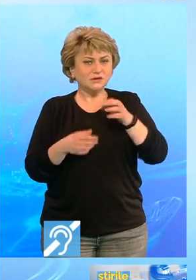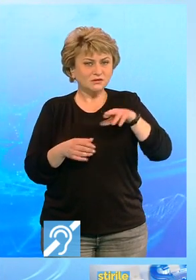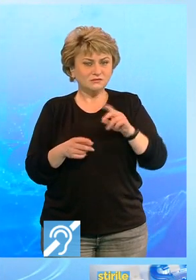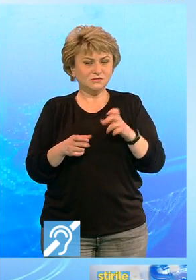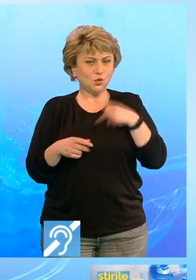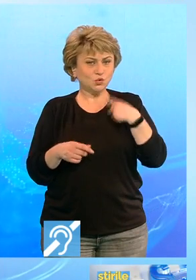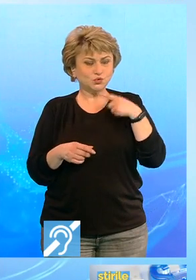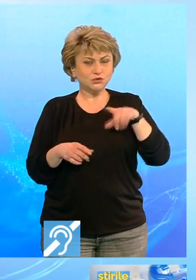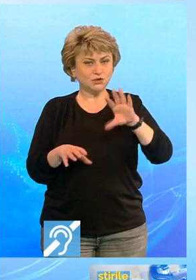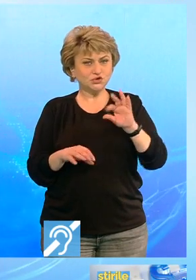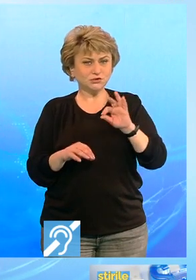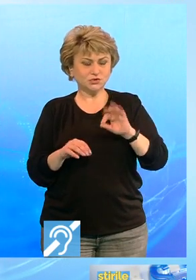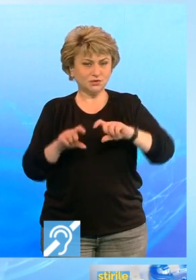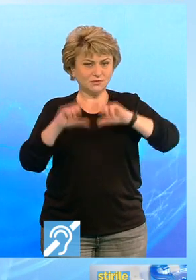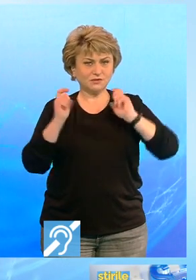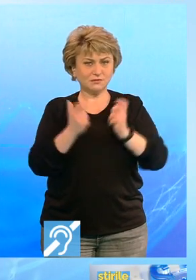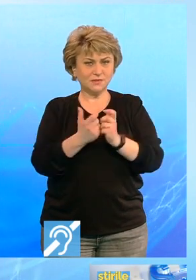150 de apartamente.